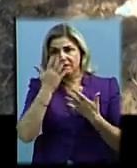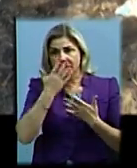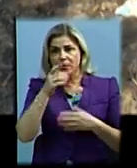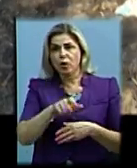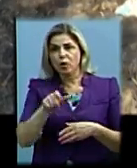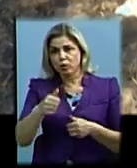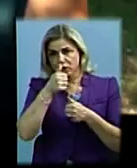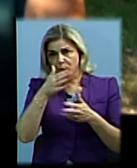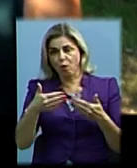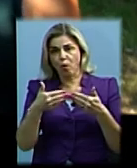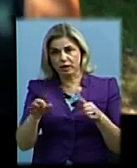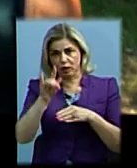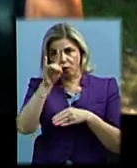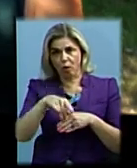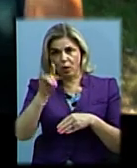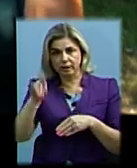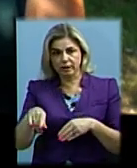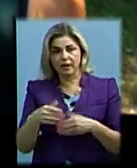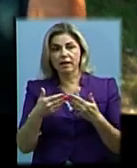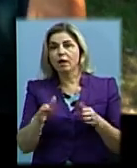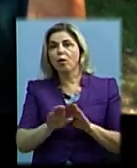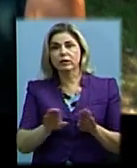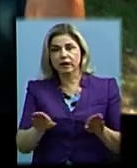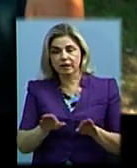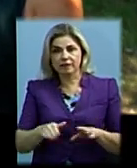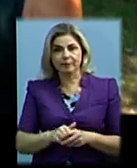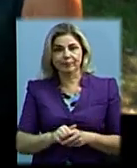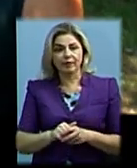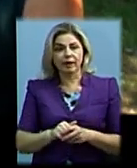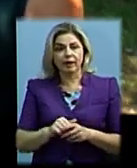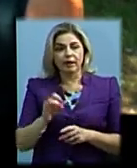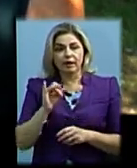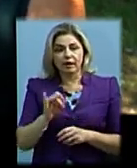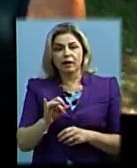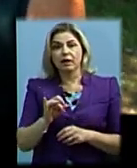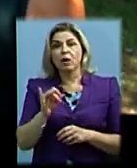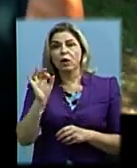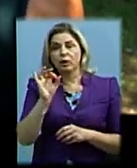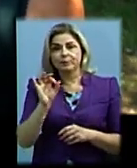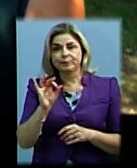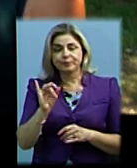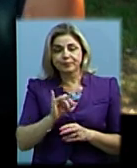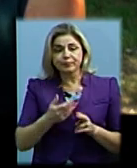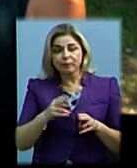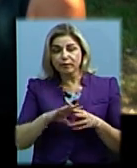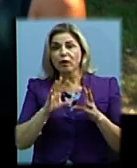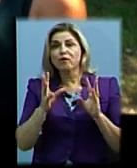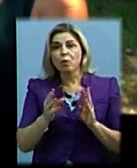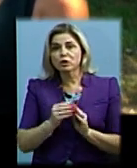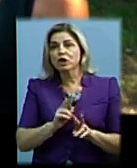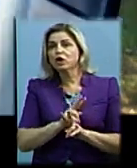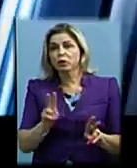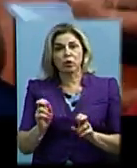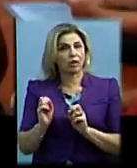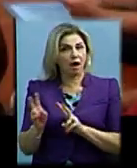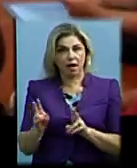відкрити вікна. Вікна не відчинити, тхне, звертались вже куди завгодно. Нуль реакцій взагалі, ніхто ніяк не